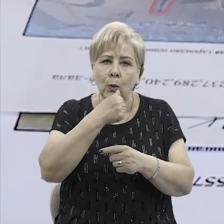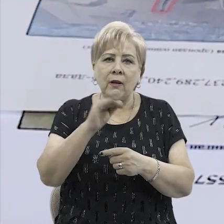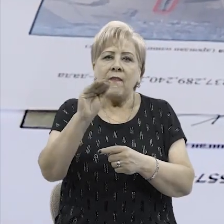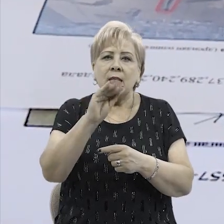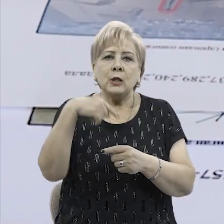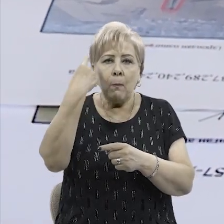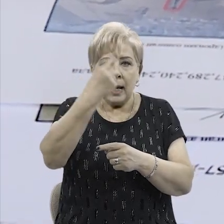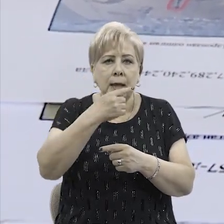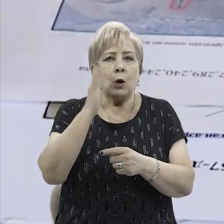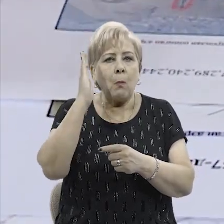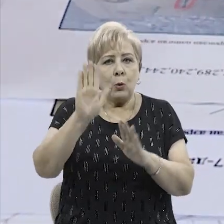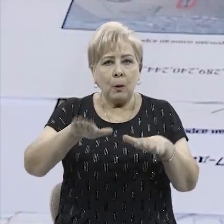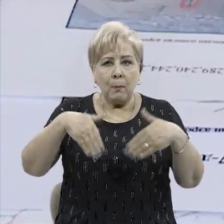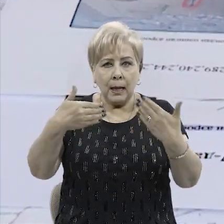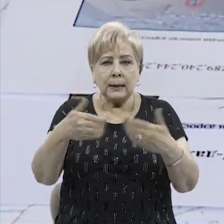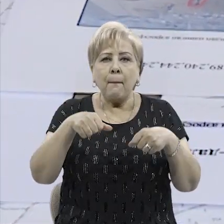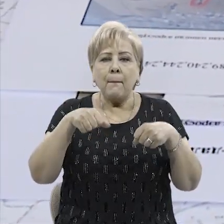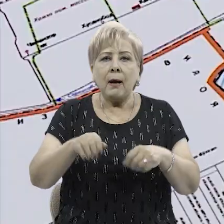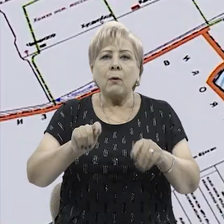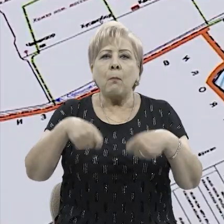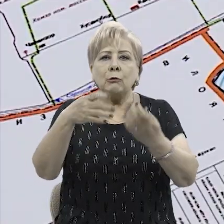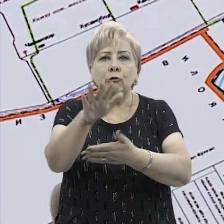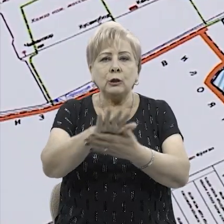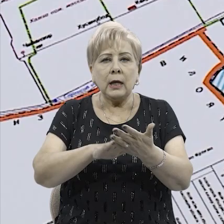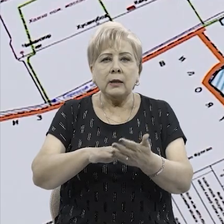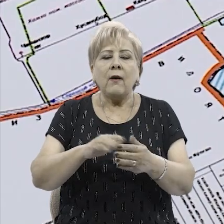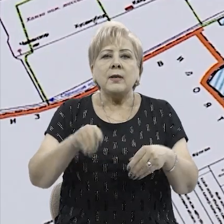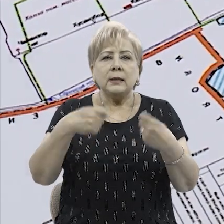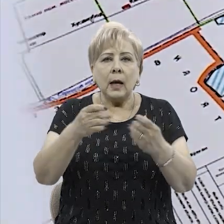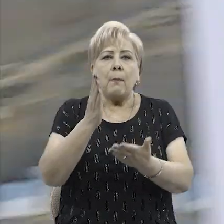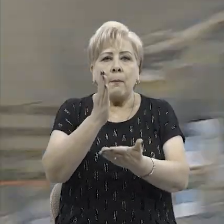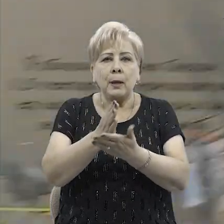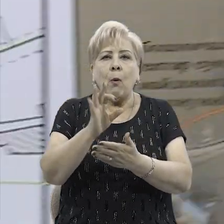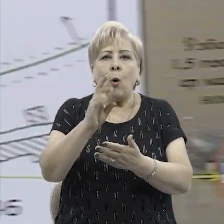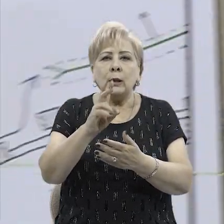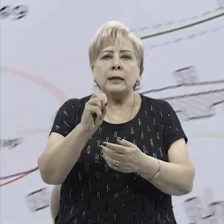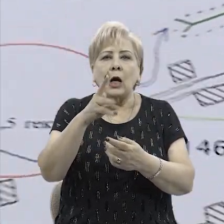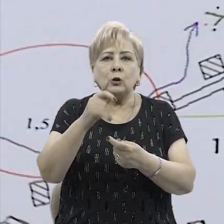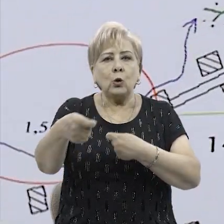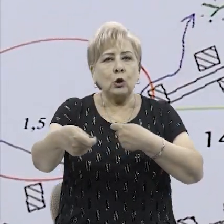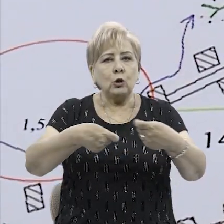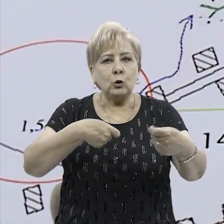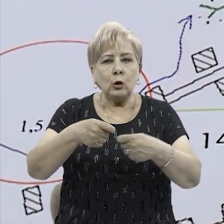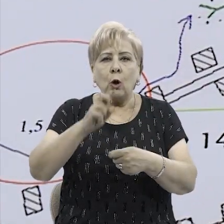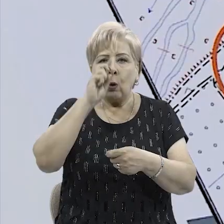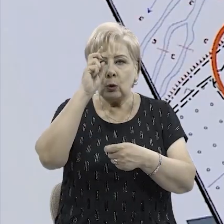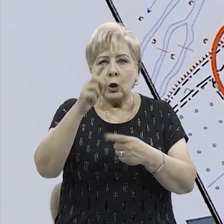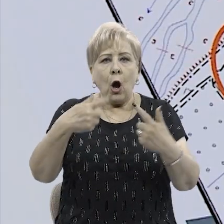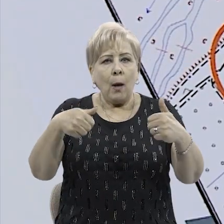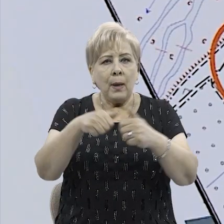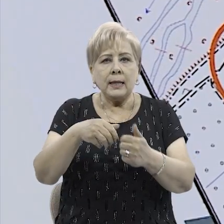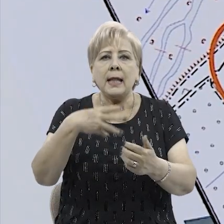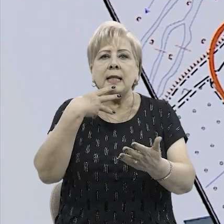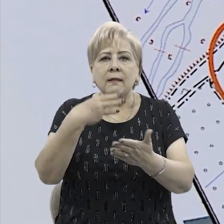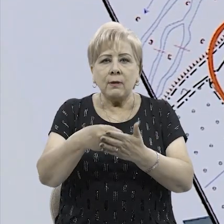физическим лицам будет предоставлено право на подачу заявления для выставления на прямые онлайн-аукционные торги государственных объектов